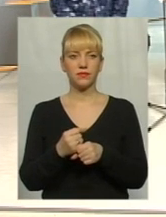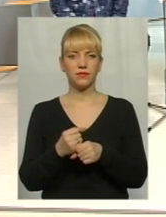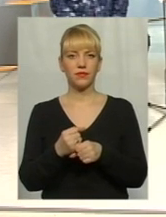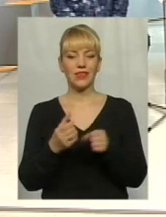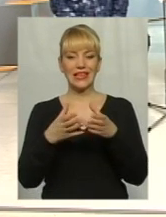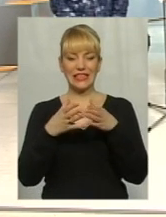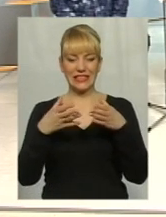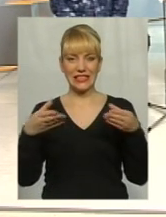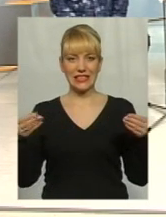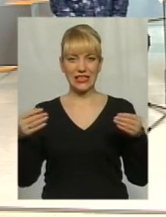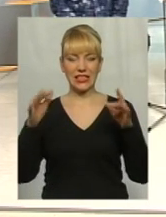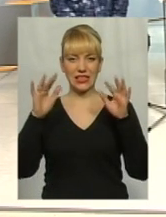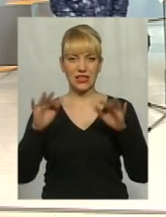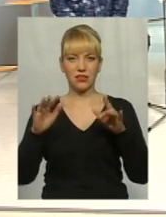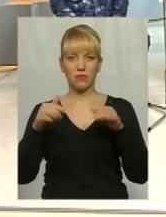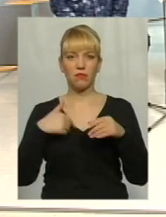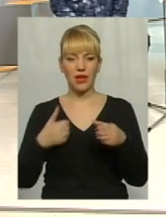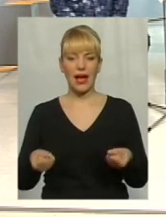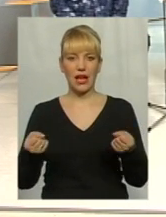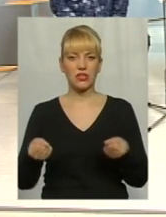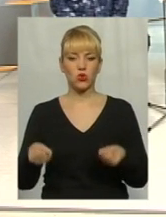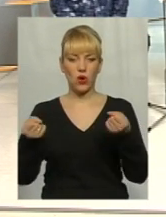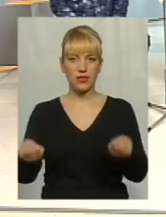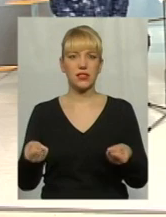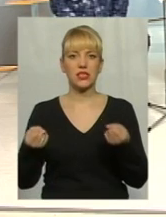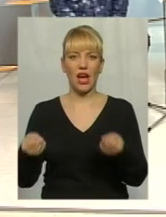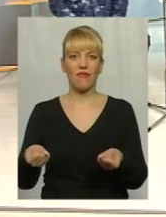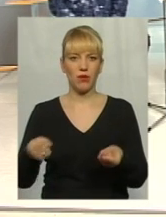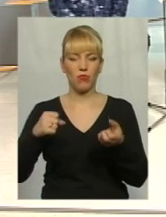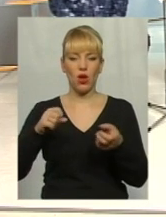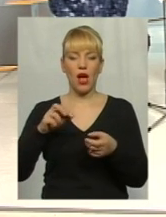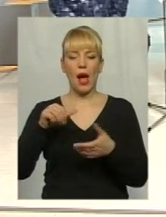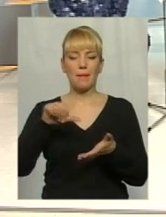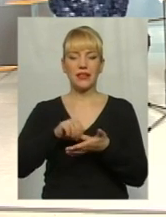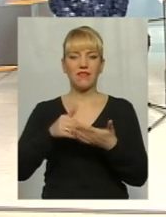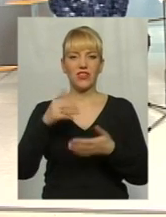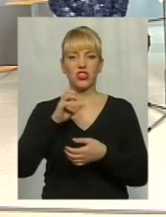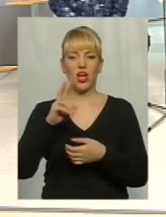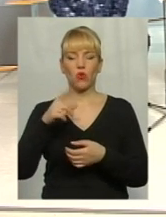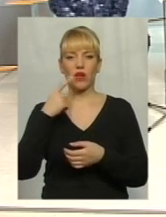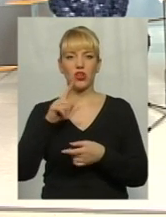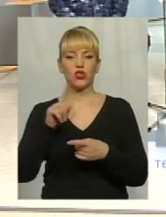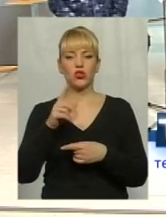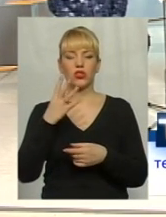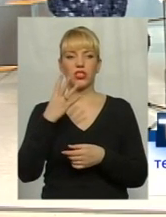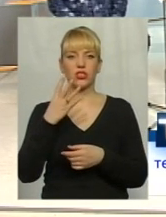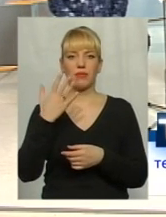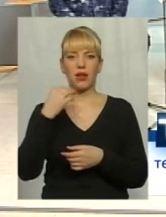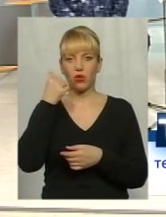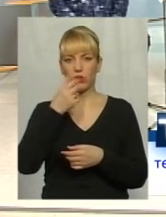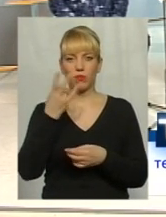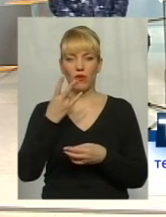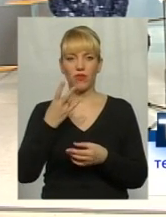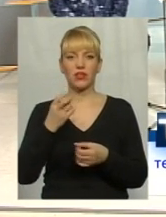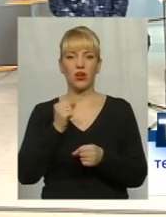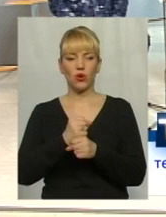просто підставляємо каструлі. Представник від ЖЕФу каже, що чотири роки чи за п'ять повинні робити